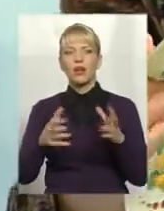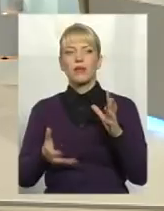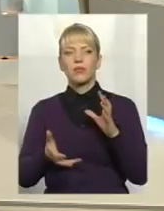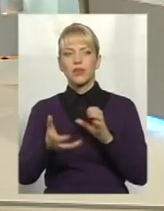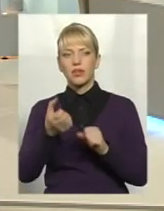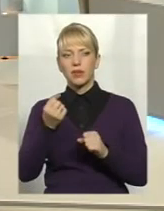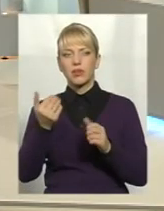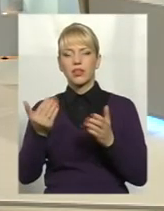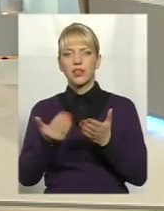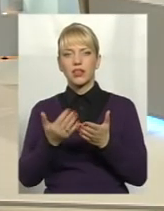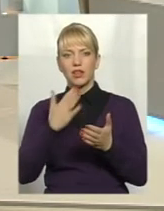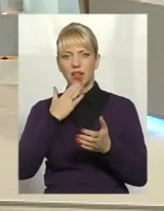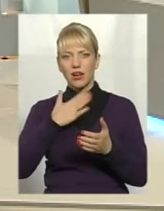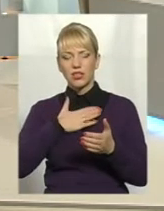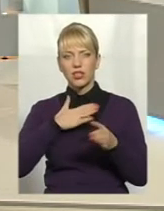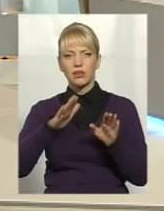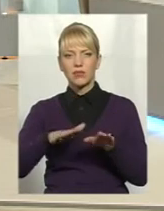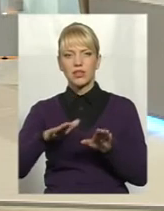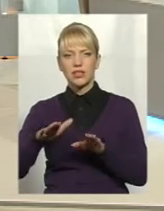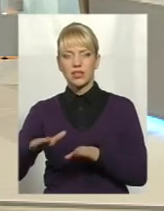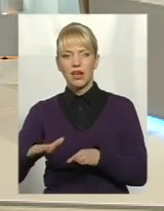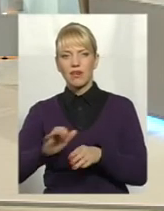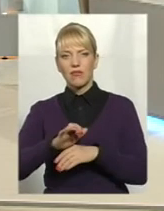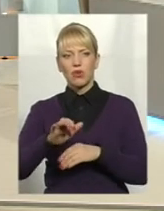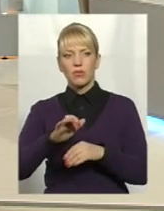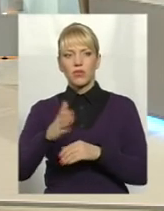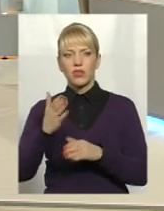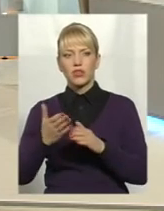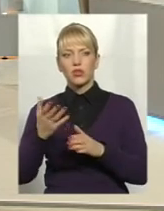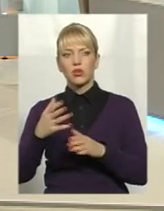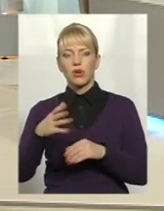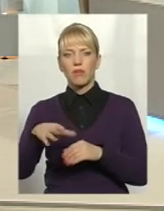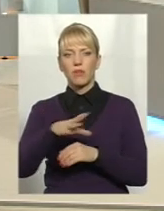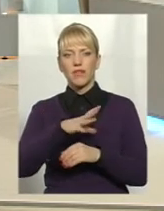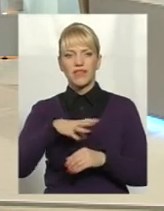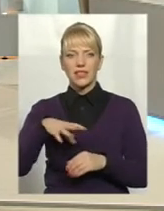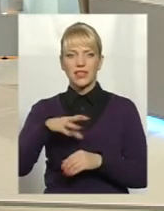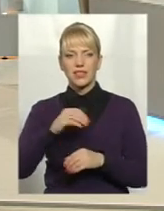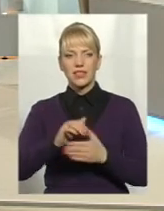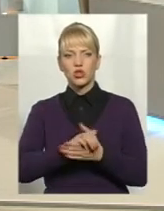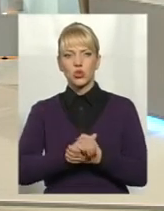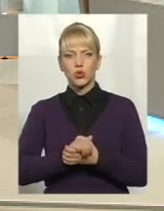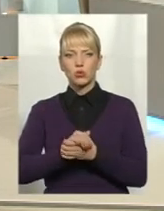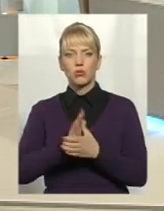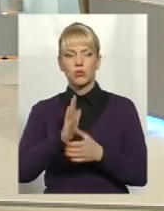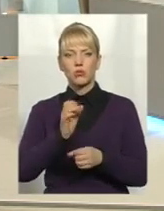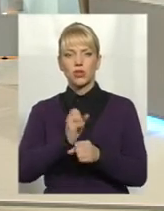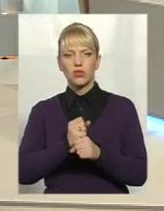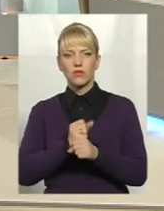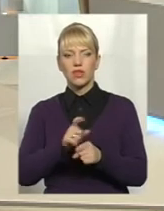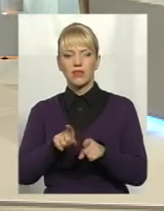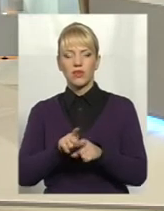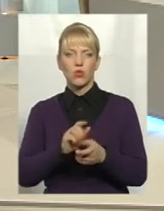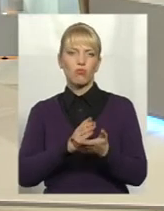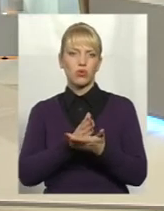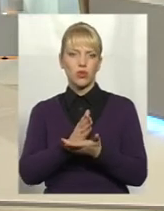наших місцевих виробників. І завтра просто, якщо ми всі згуртуємось, ми всі будемо працювати в такому напрямку, завтра